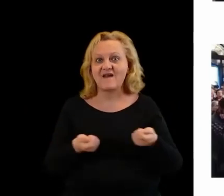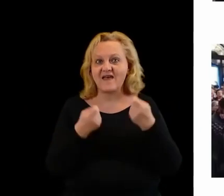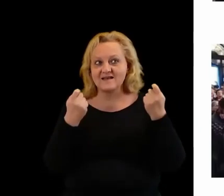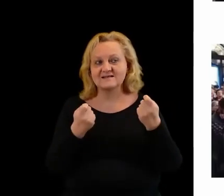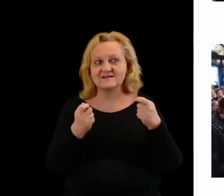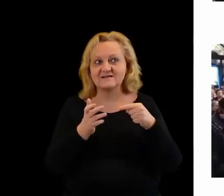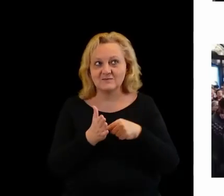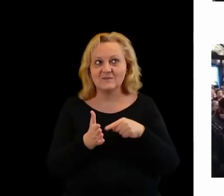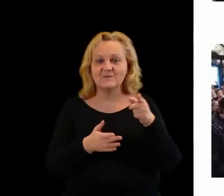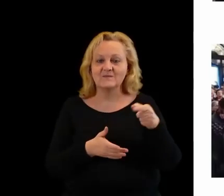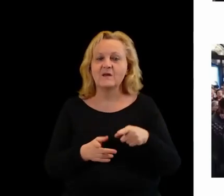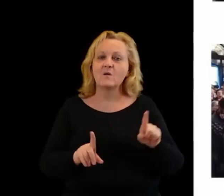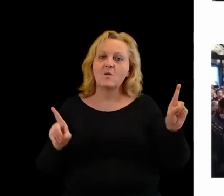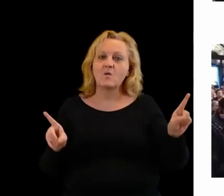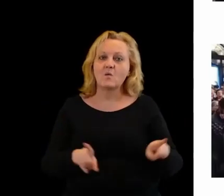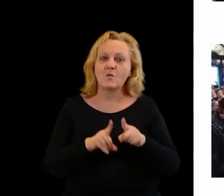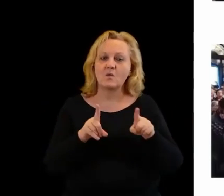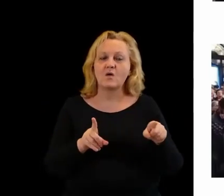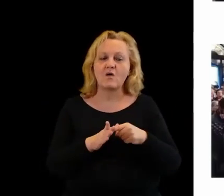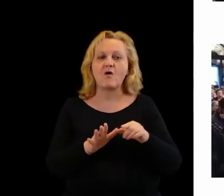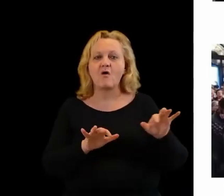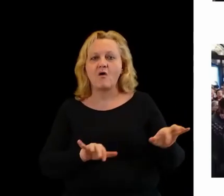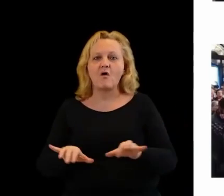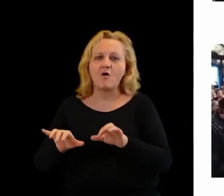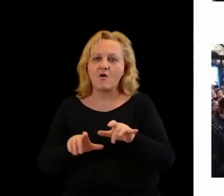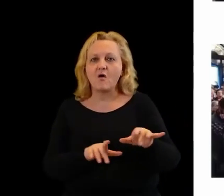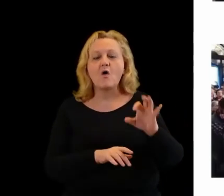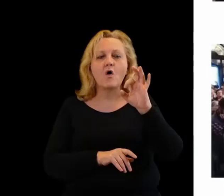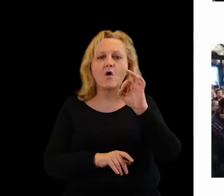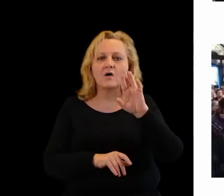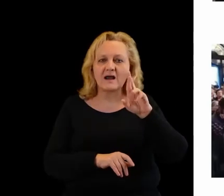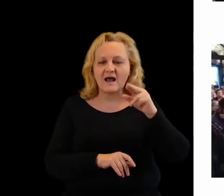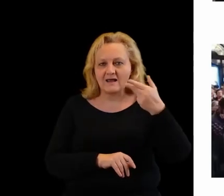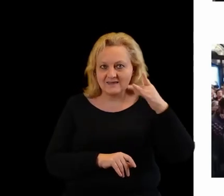węgrowskiego festiwalu muzyki organowej i kameralnej.